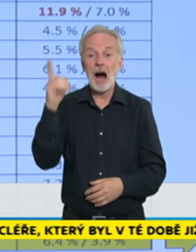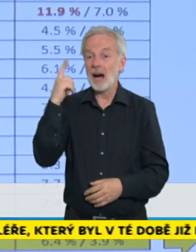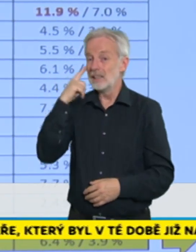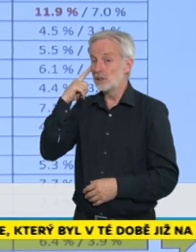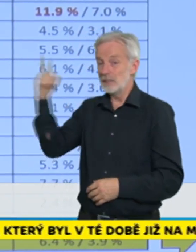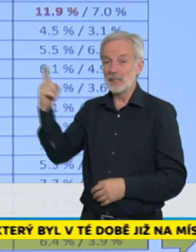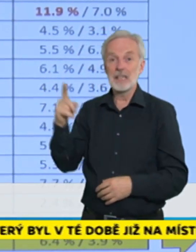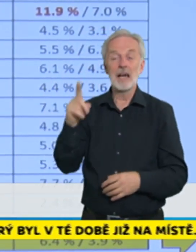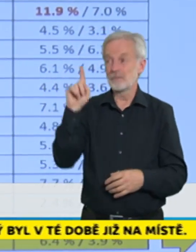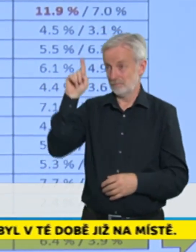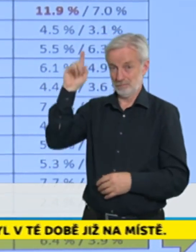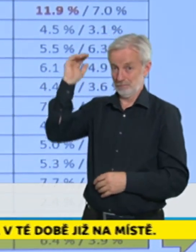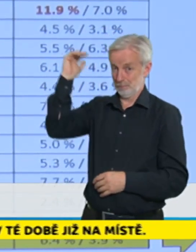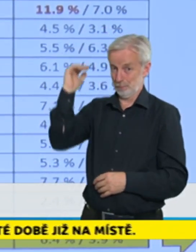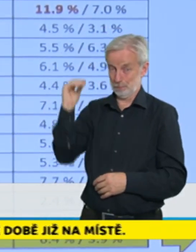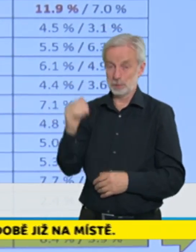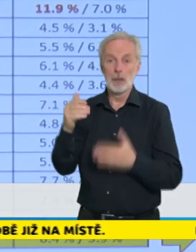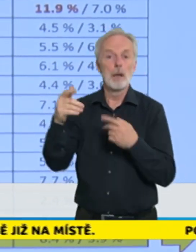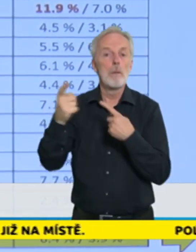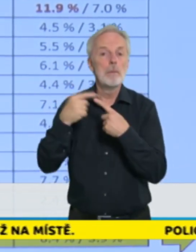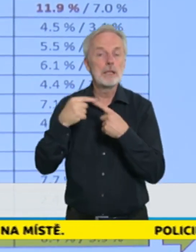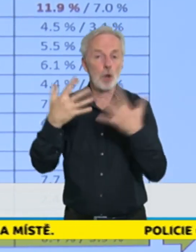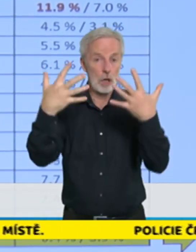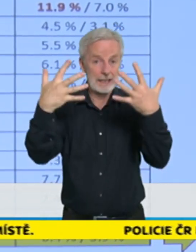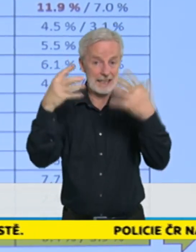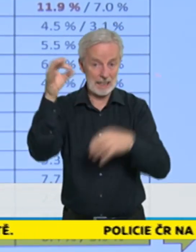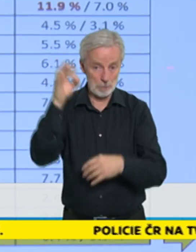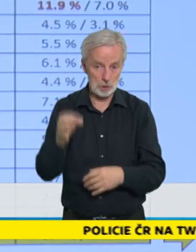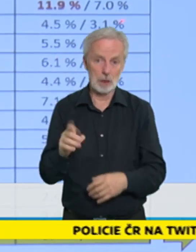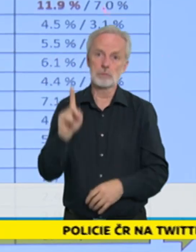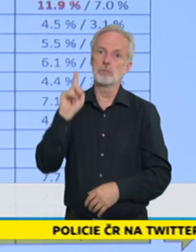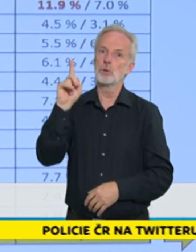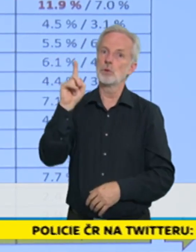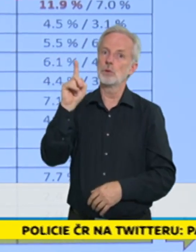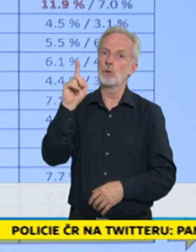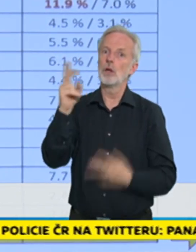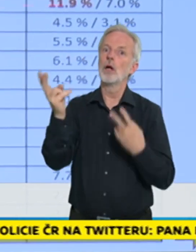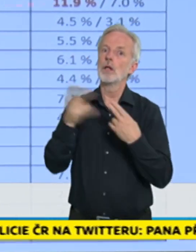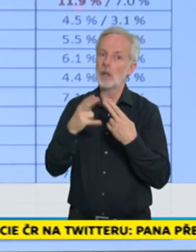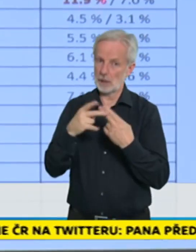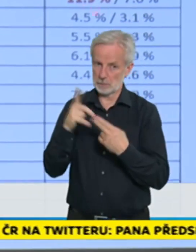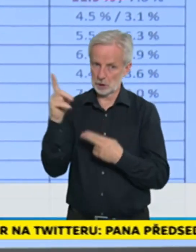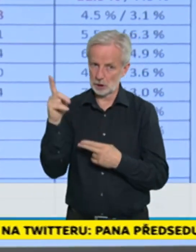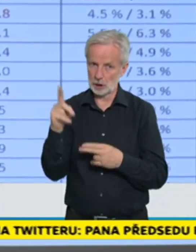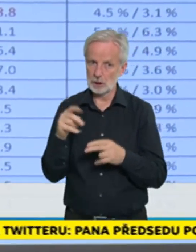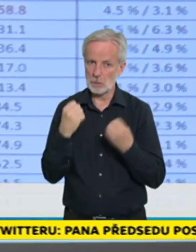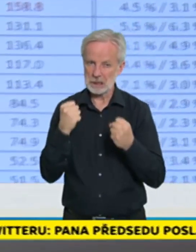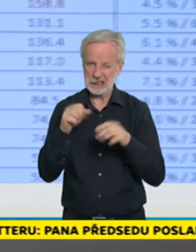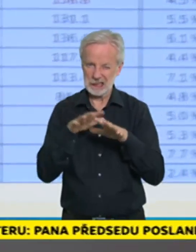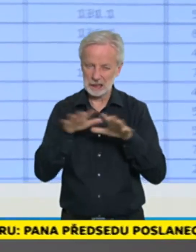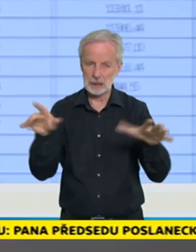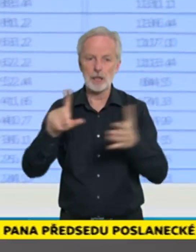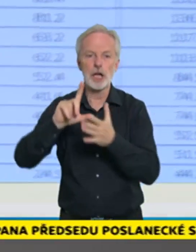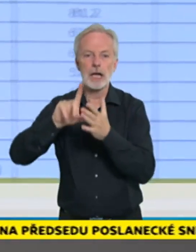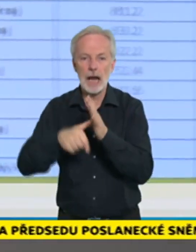Tam už to je signál toho, že ta prevalenční nálož toho viru v té populaci opravdu sílí, takže Jíhočeský, Olomoucký kraj